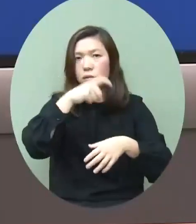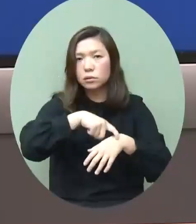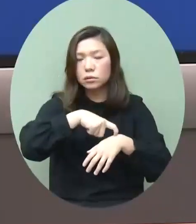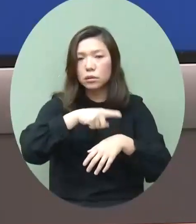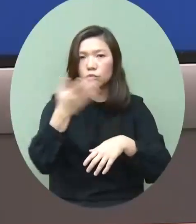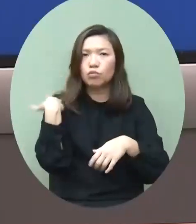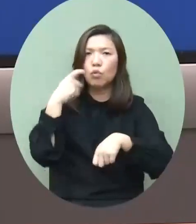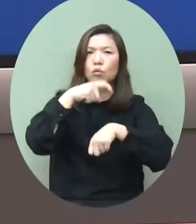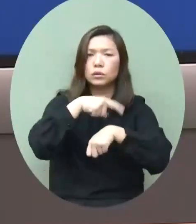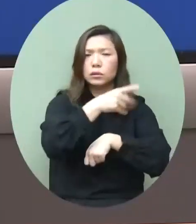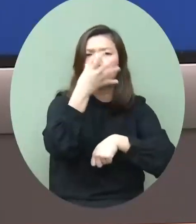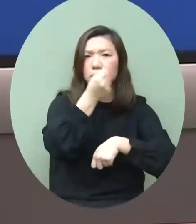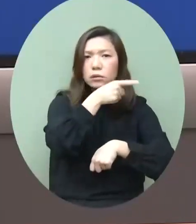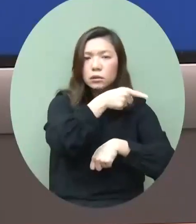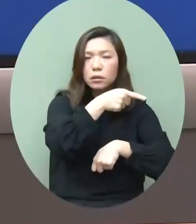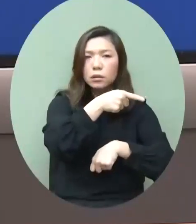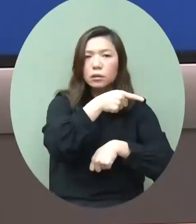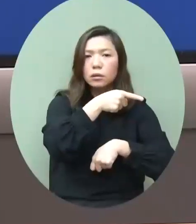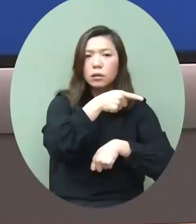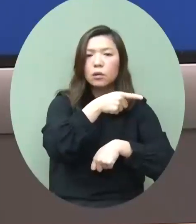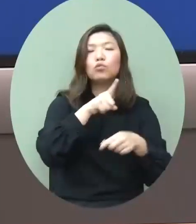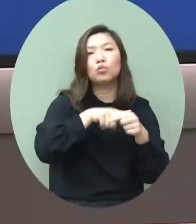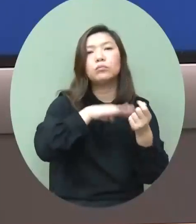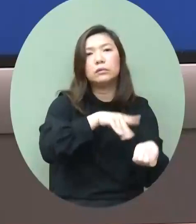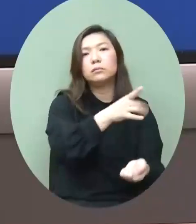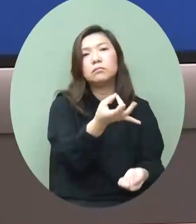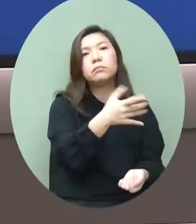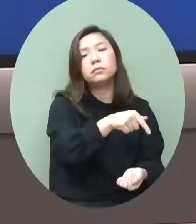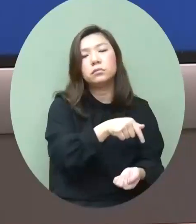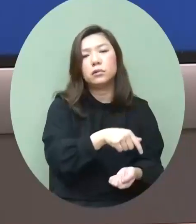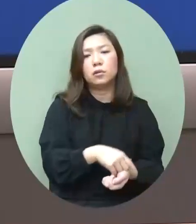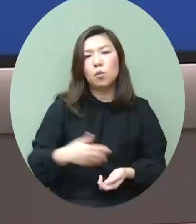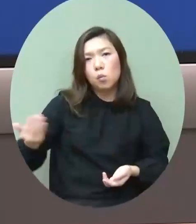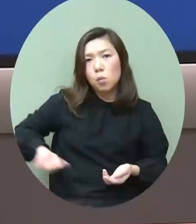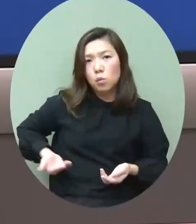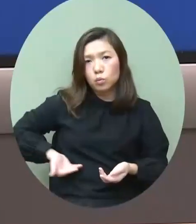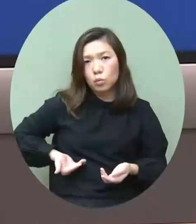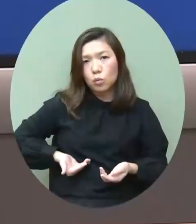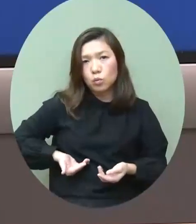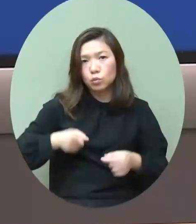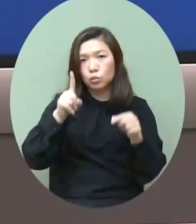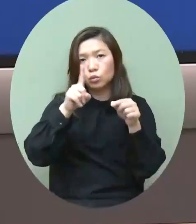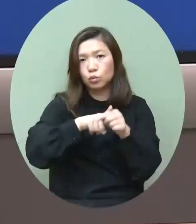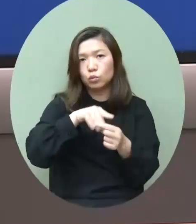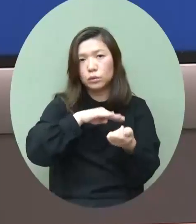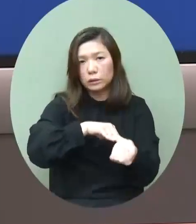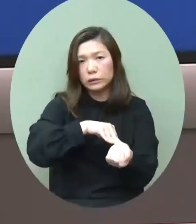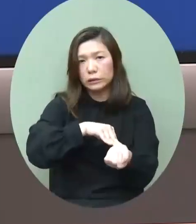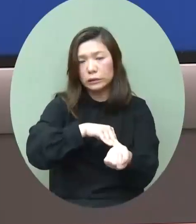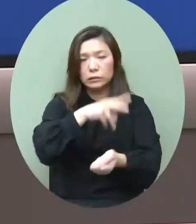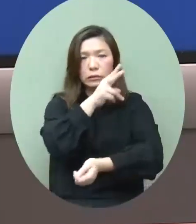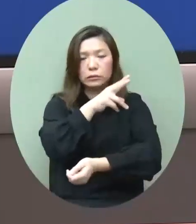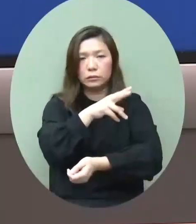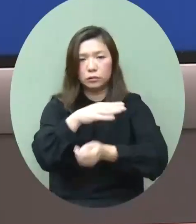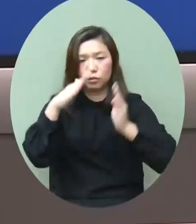時的組長已經是一位中醫師是廣東中醫院的副院